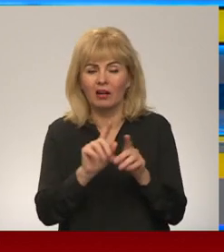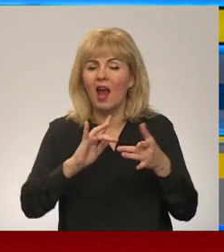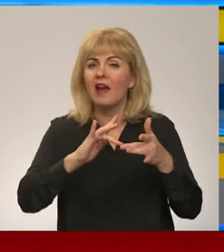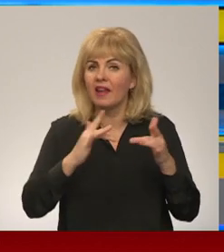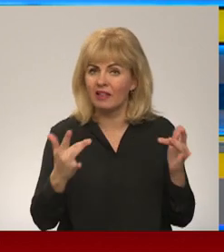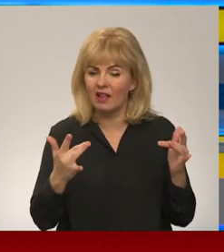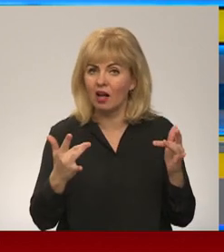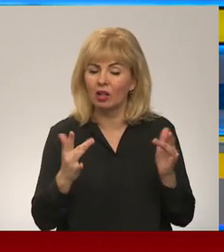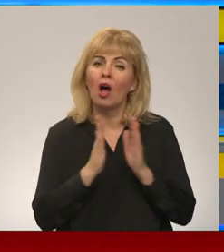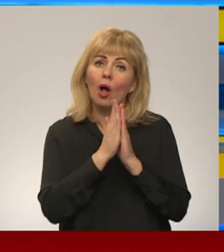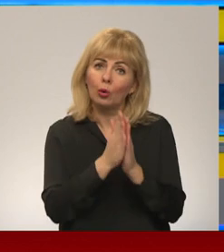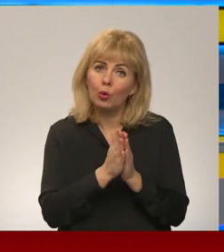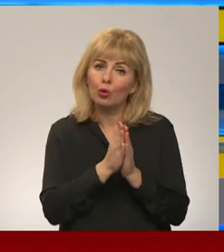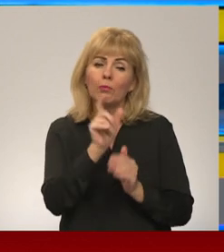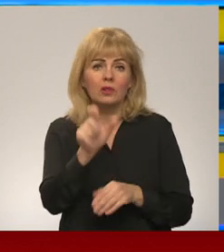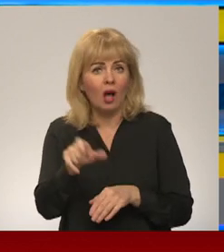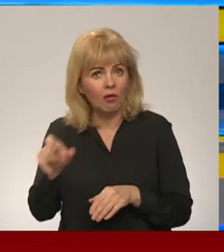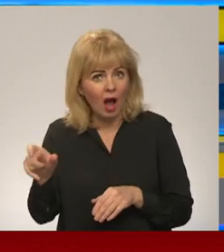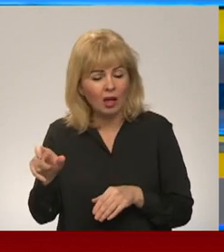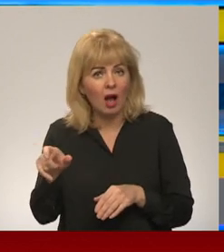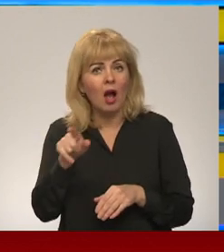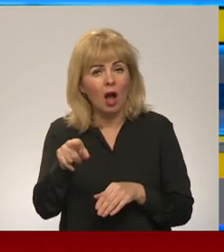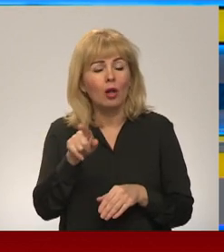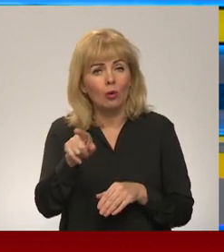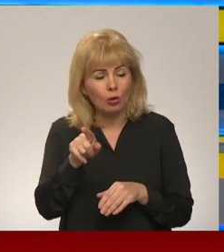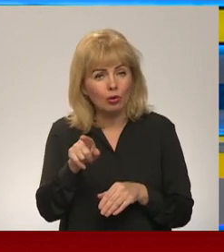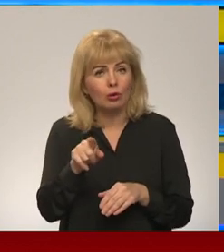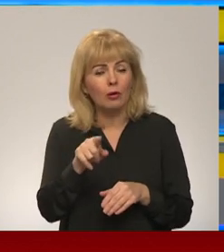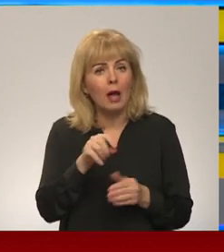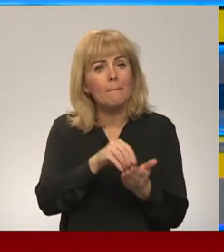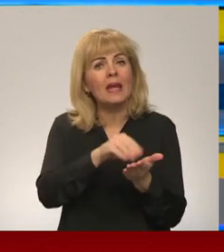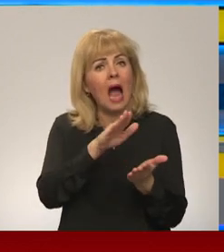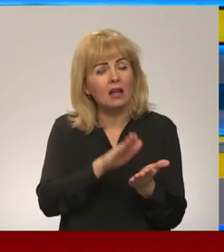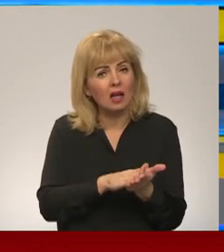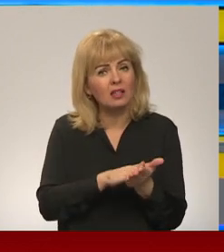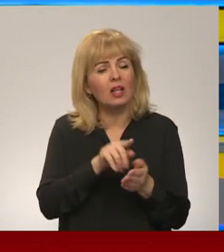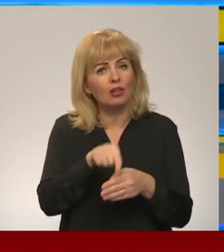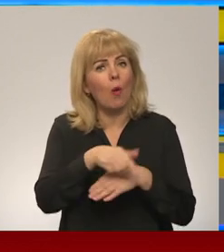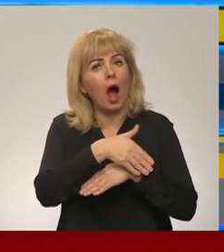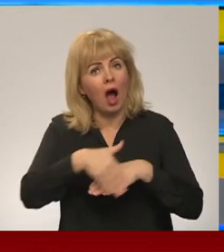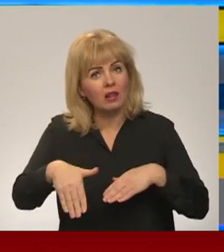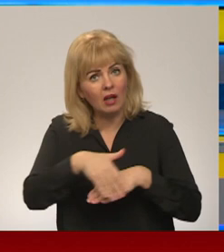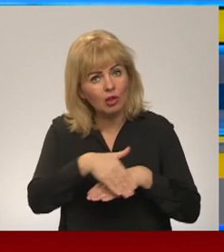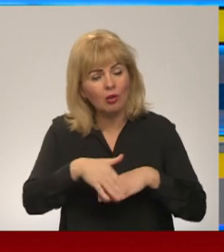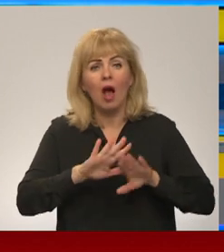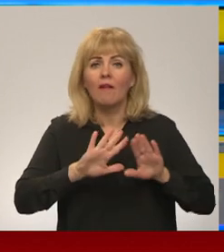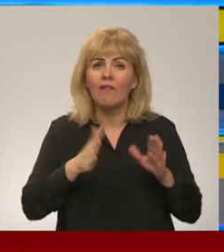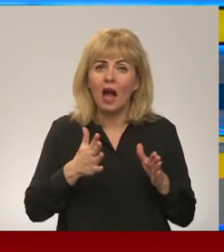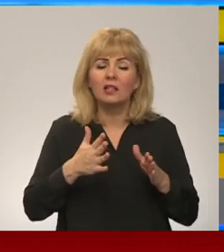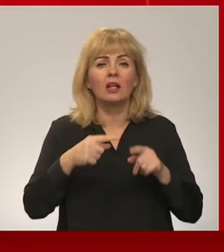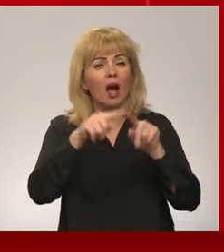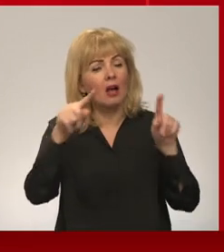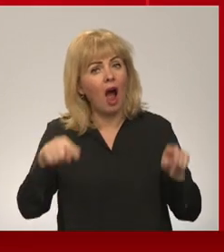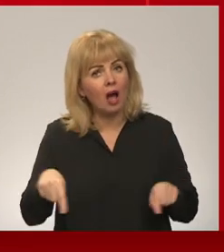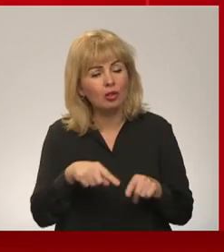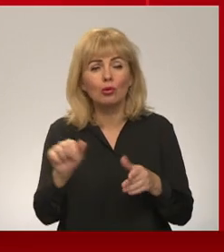Tādēļ ir liels lūgums cilvēkiem tiešām piefiksēt šo adresi, pierakstīt. Arī vajadzīgās kartes vai